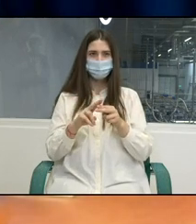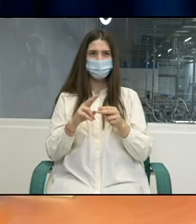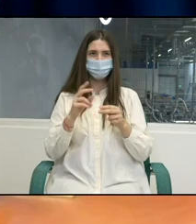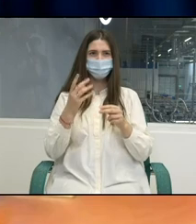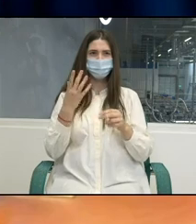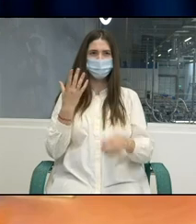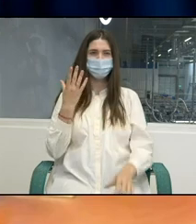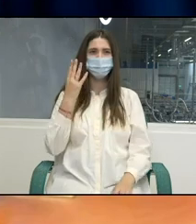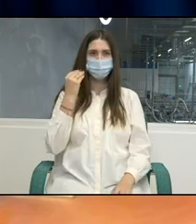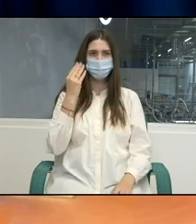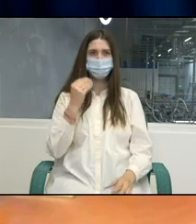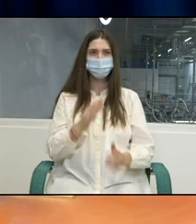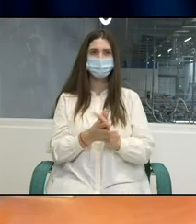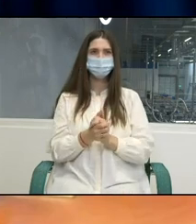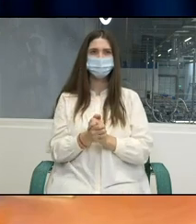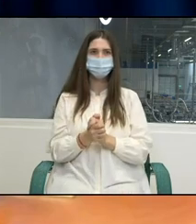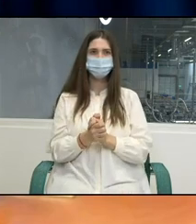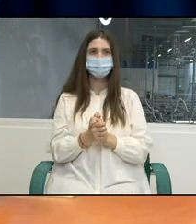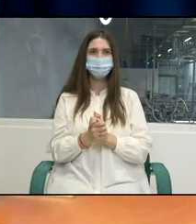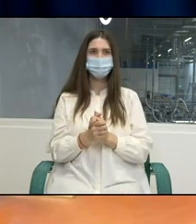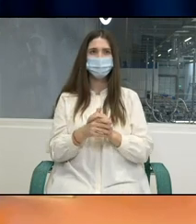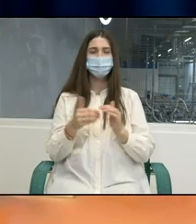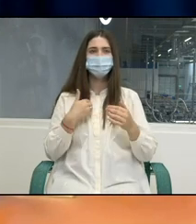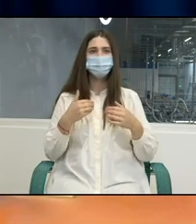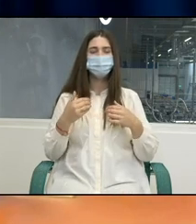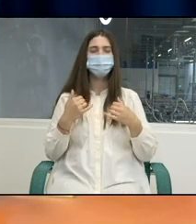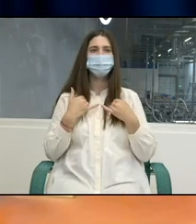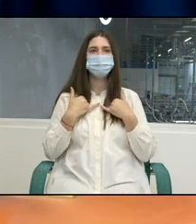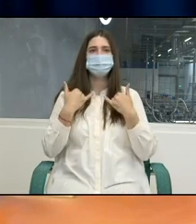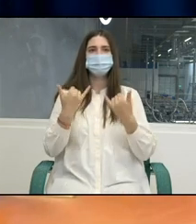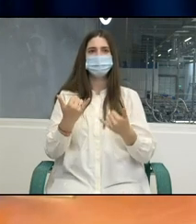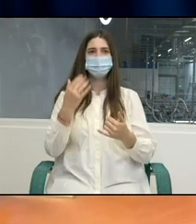că OIM o să vă susțin în acest sens. Moldova